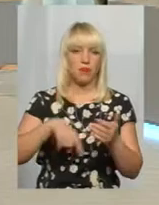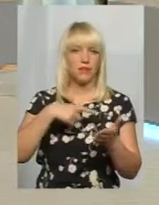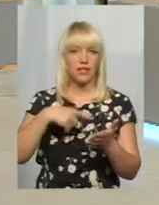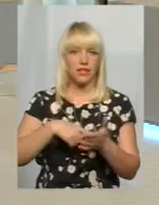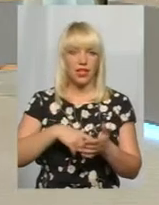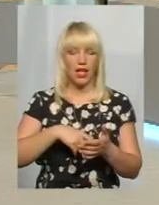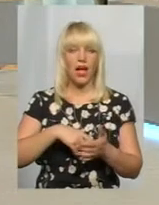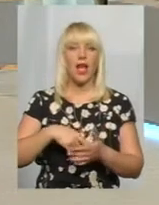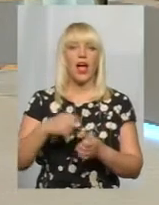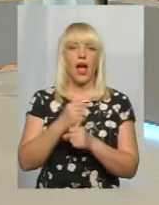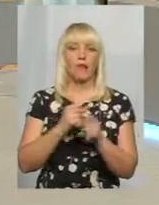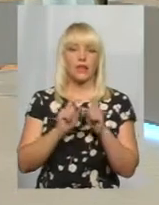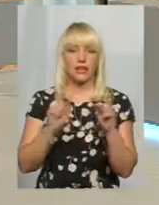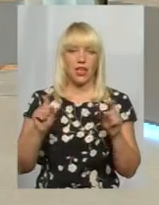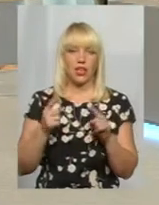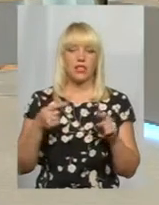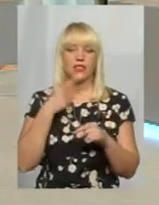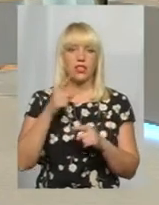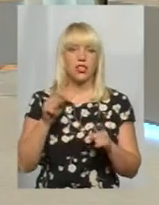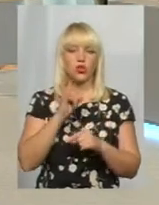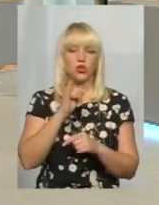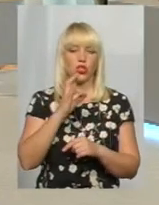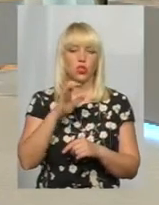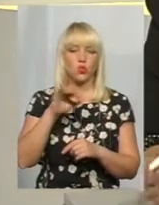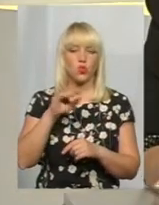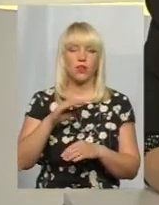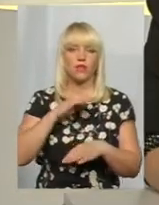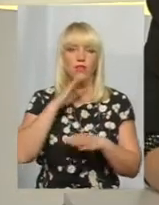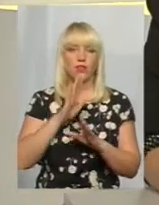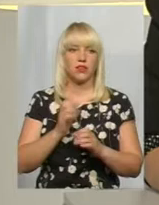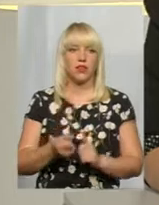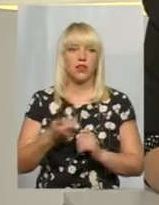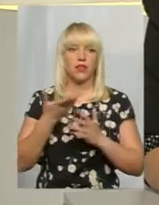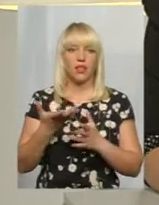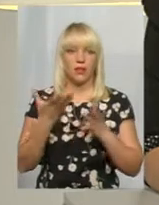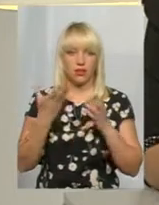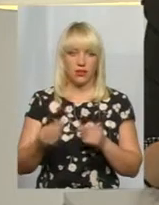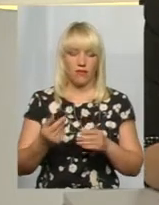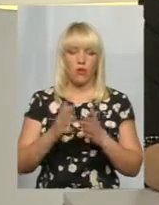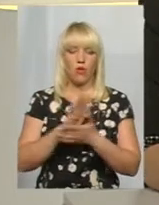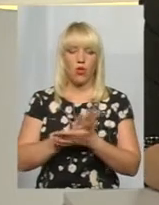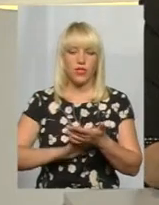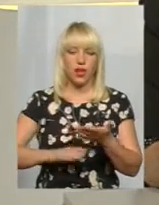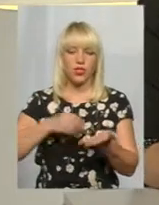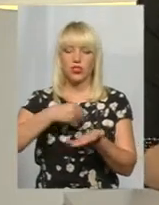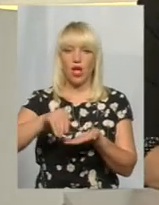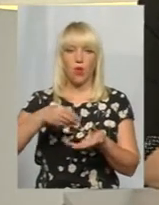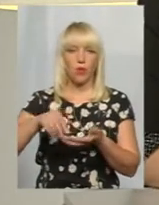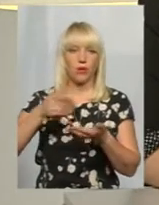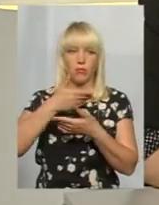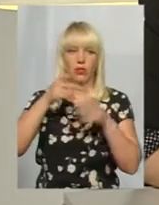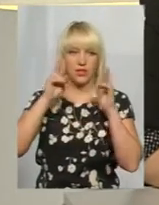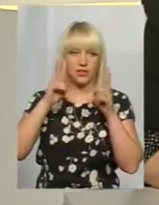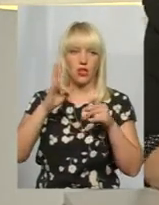про те, що в принципі інсуліну вистачає тільки на декілька днів, про далі закупки ми не знаємо, але ми звернулись в